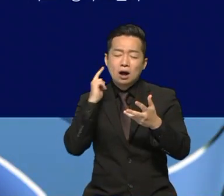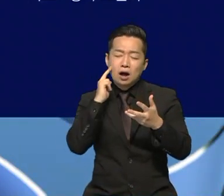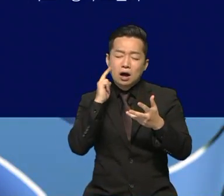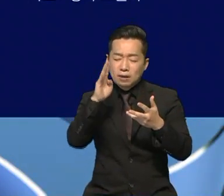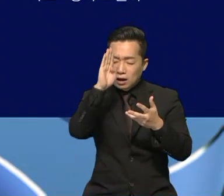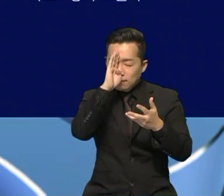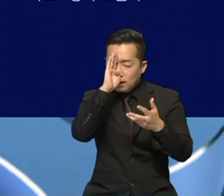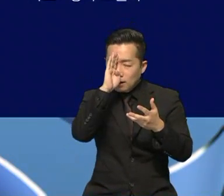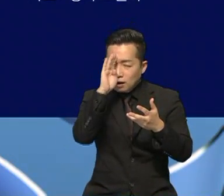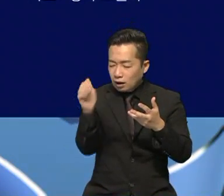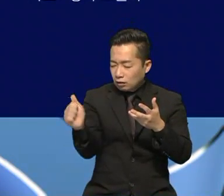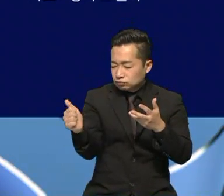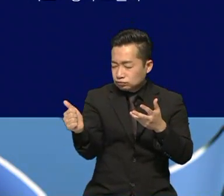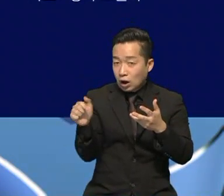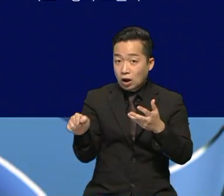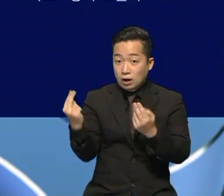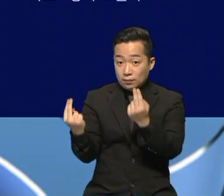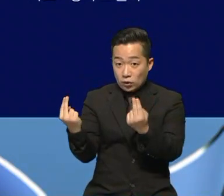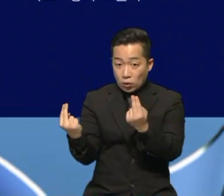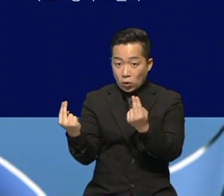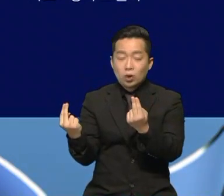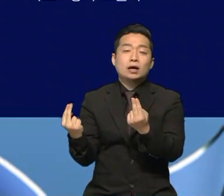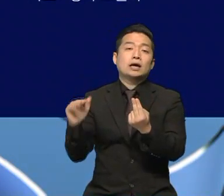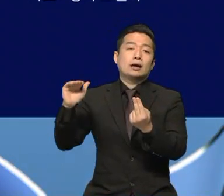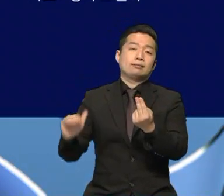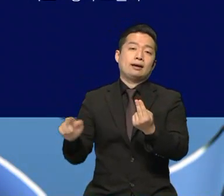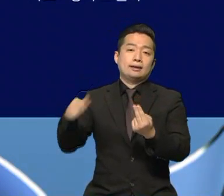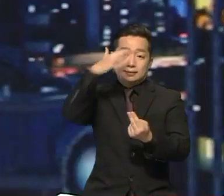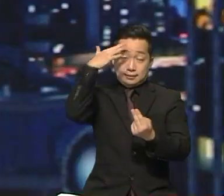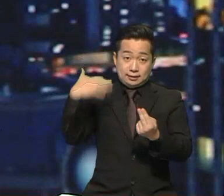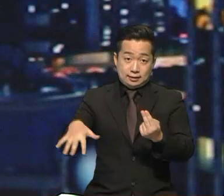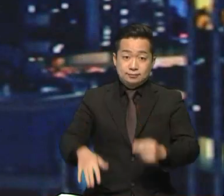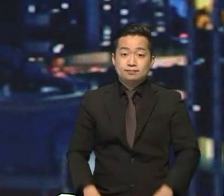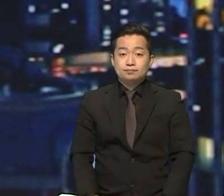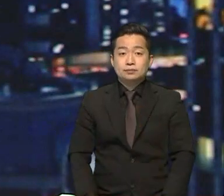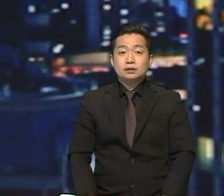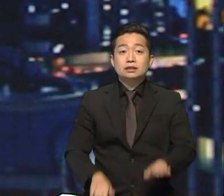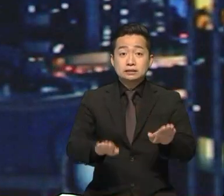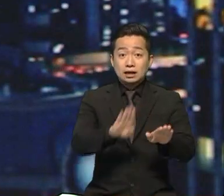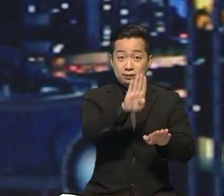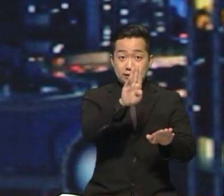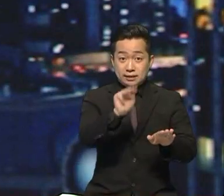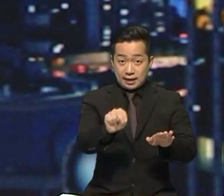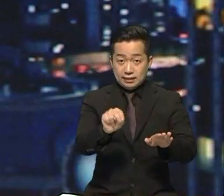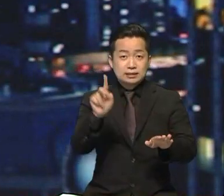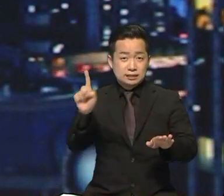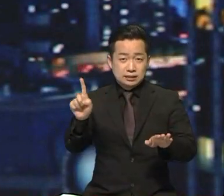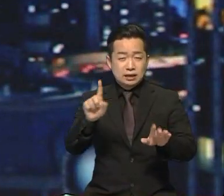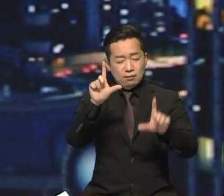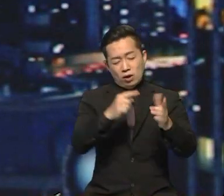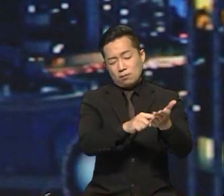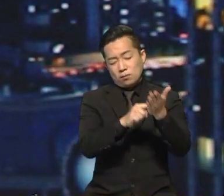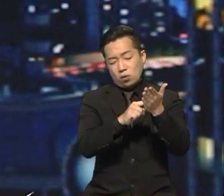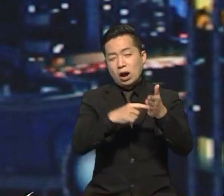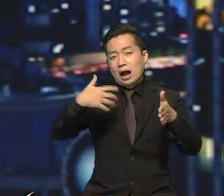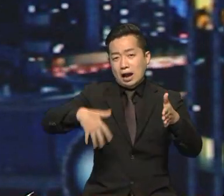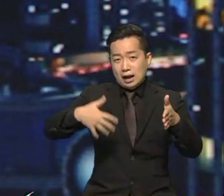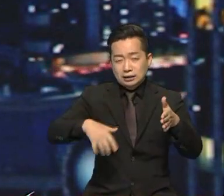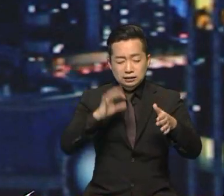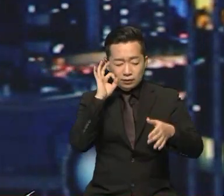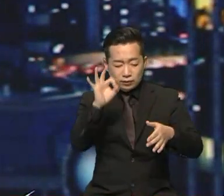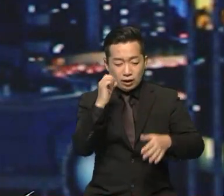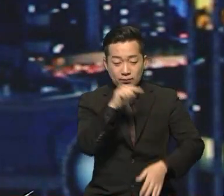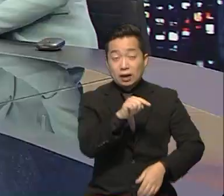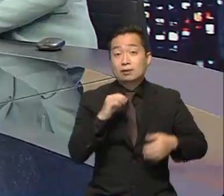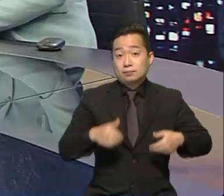높지 않아 보여서 다행스럽기는 합니다. 아직 BN1의 정체에는 일부만 밝혀져서 이것의 추이를 잘 봐야 할 것